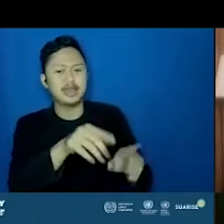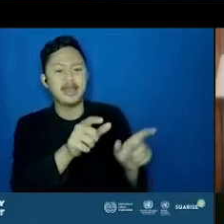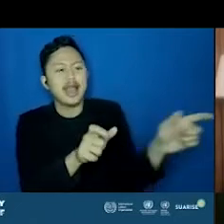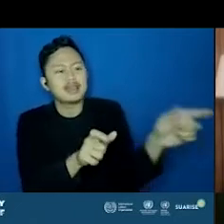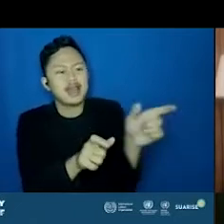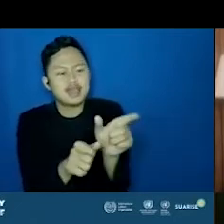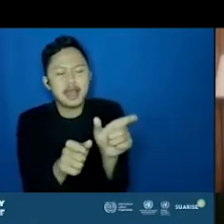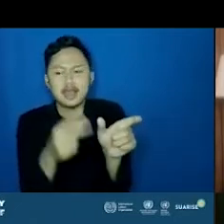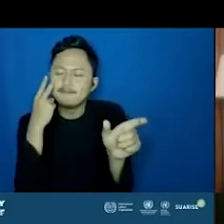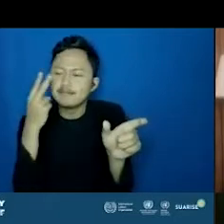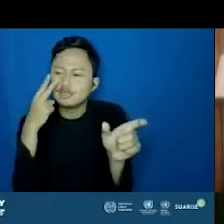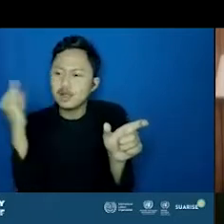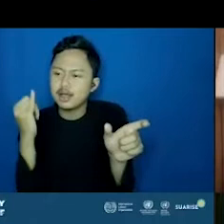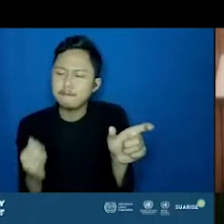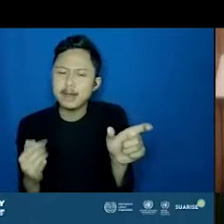Nah, karena